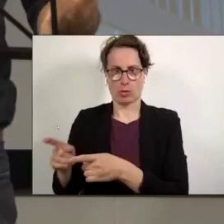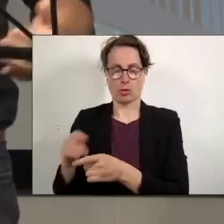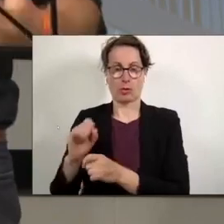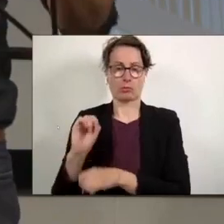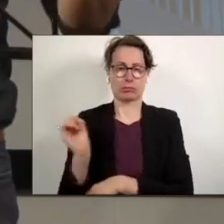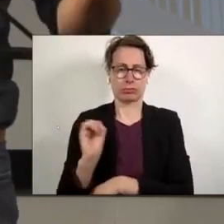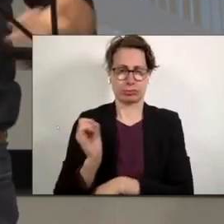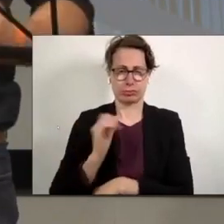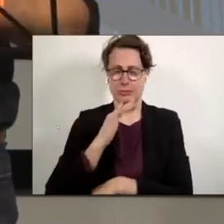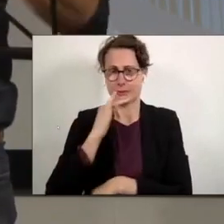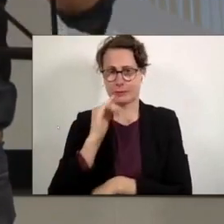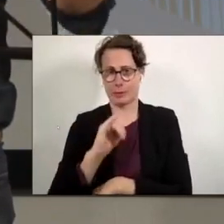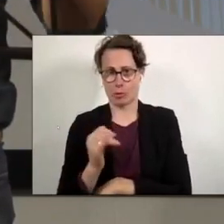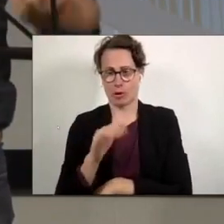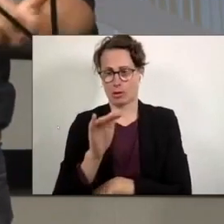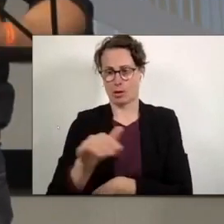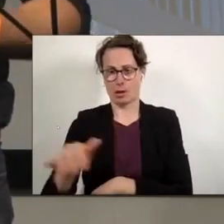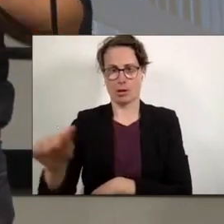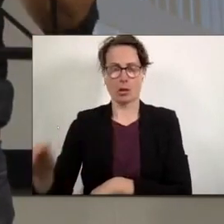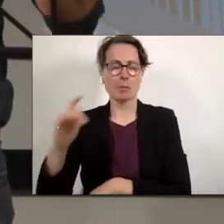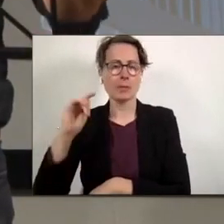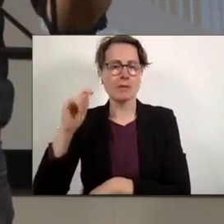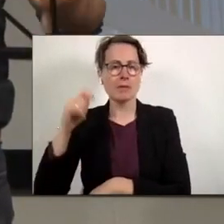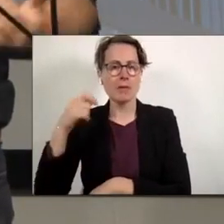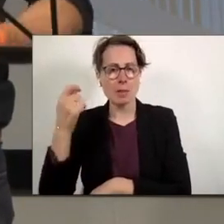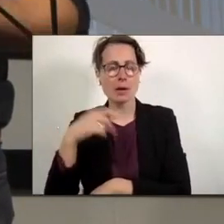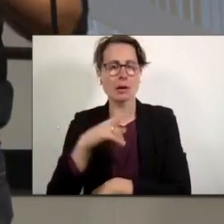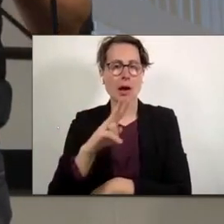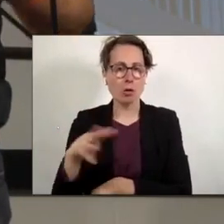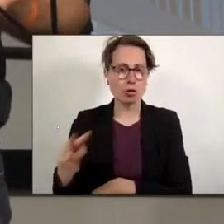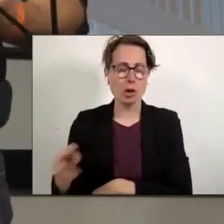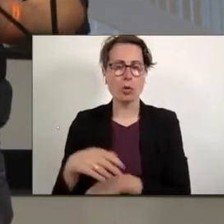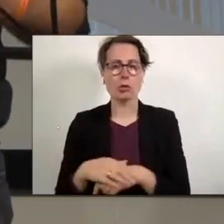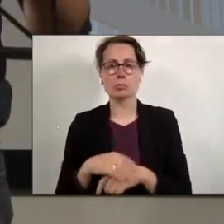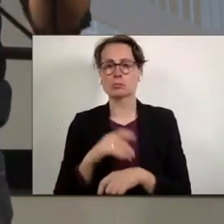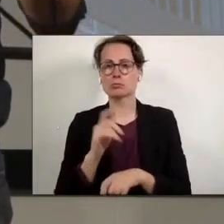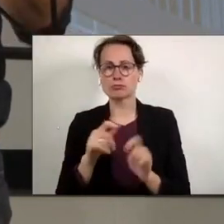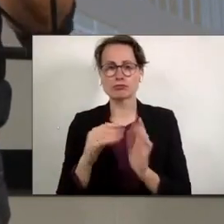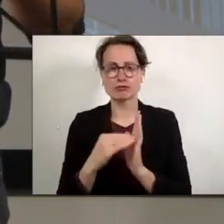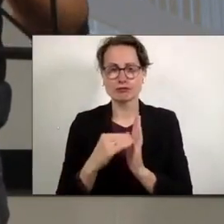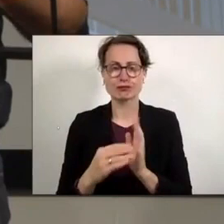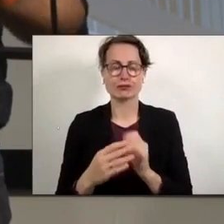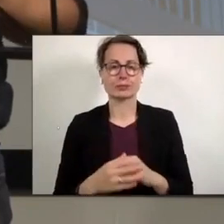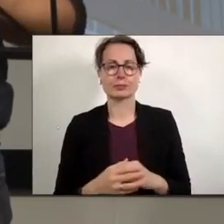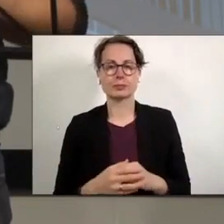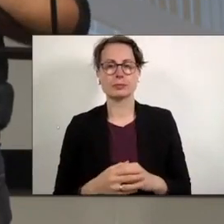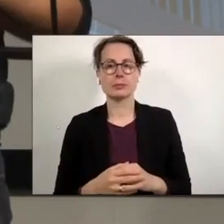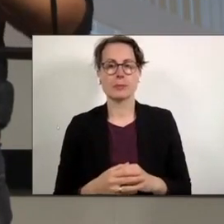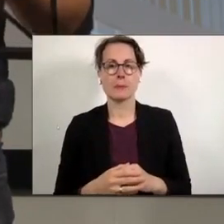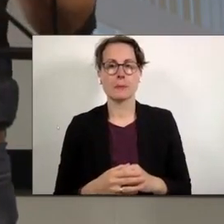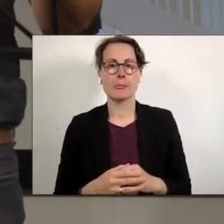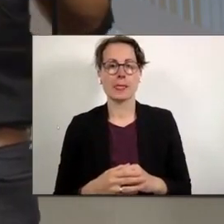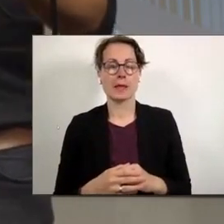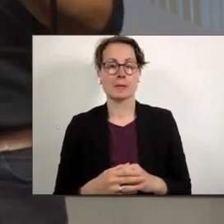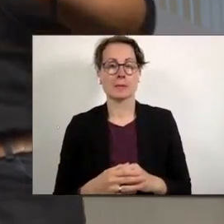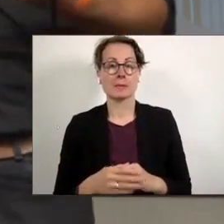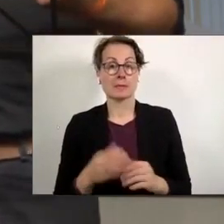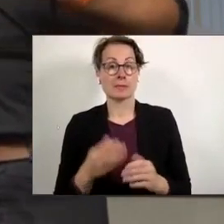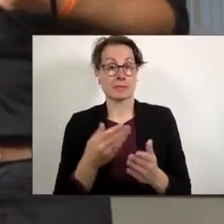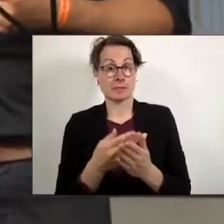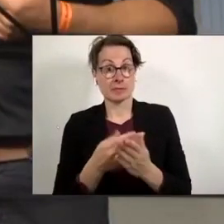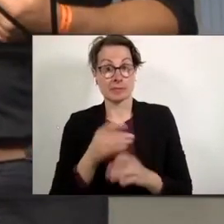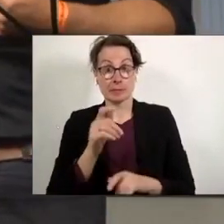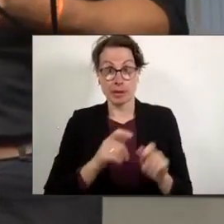überall gab. Es gab Filme, es gab Ausstellungen, Leute haben geschrieben und so weiter. Und wir haben im Grunde genommen diese Menschen alle